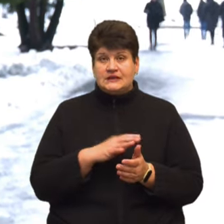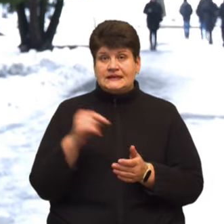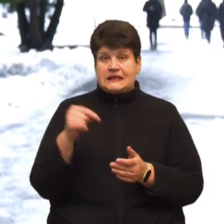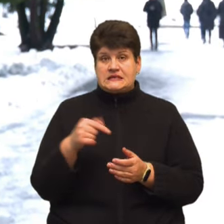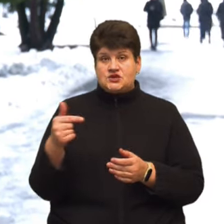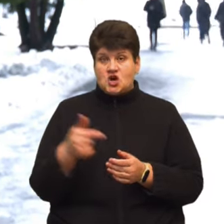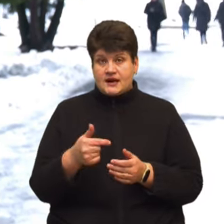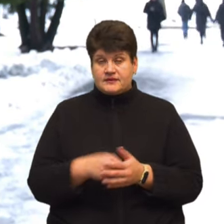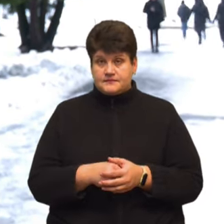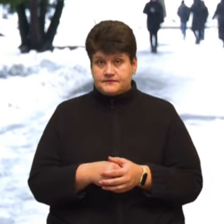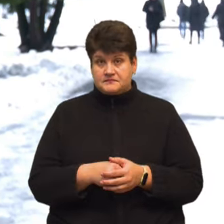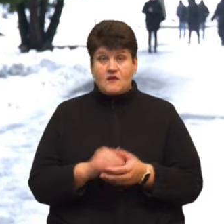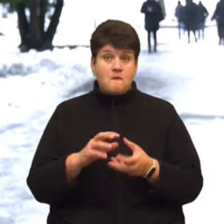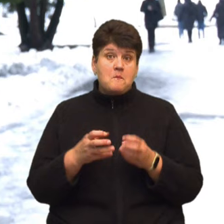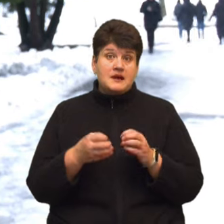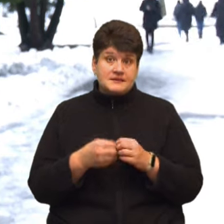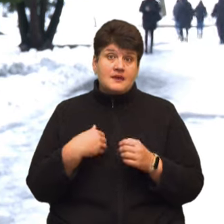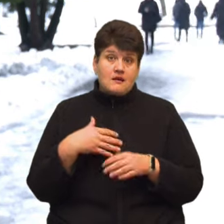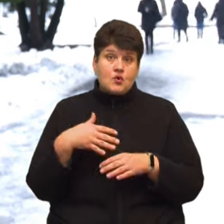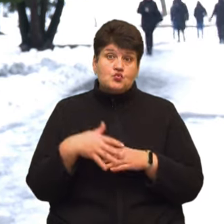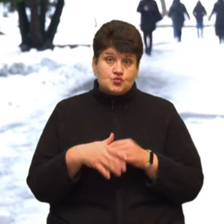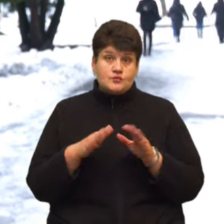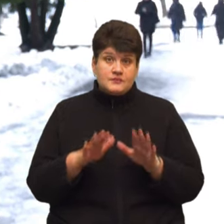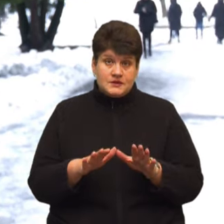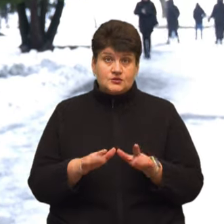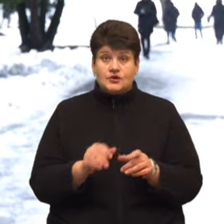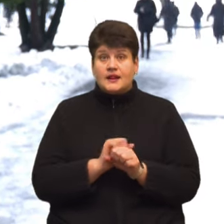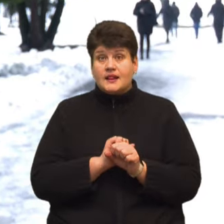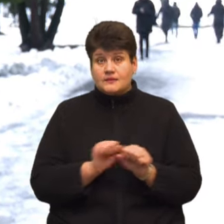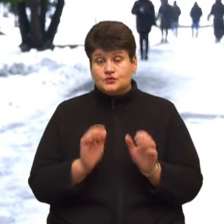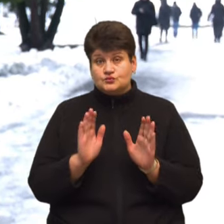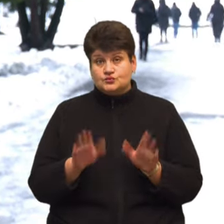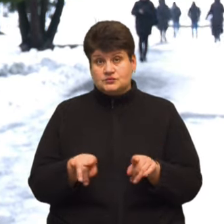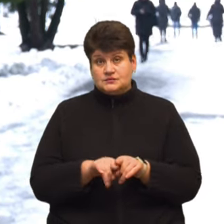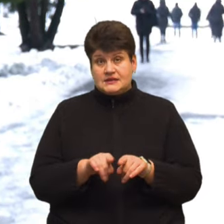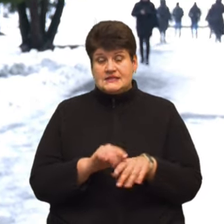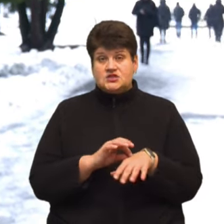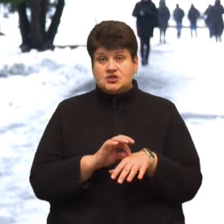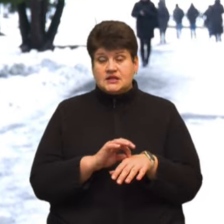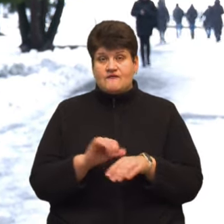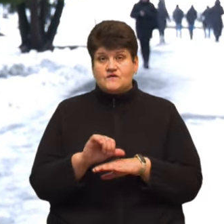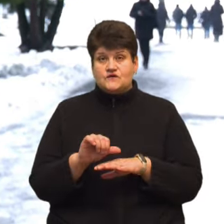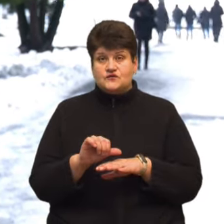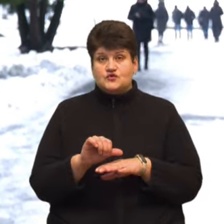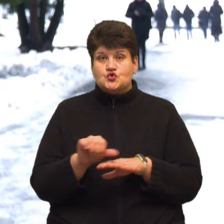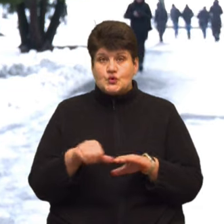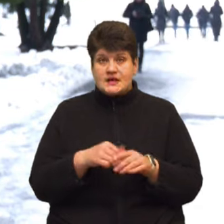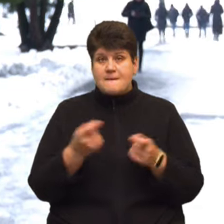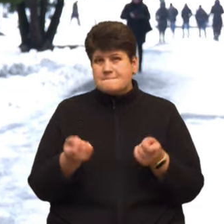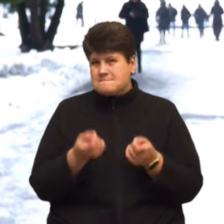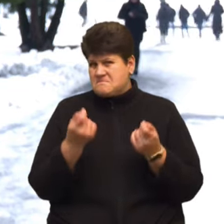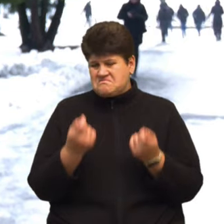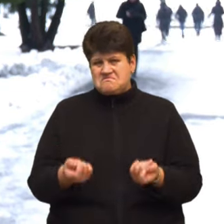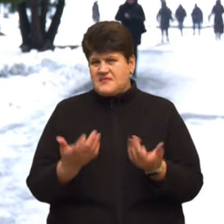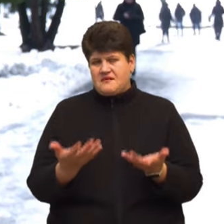гривень. В принципі, я розуміла, що воно так не може коштувати, тому що це шкіряне взуття мала вартість. Але все ж таки